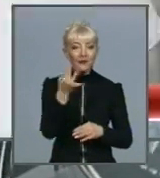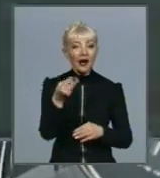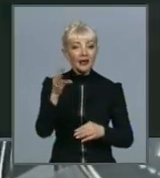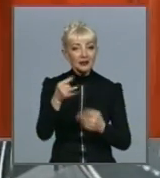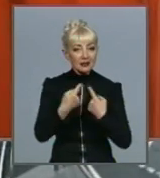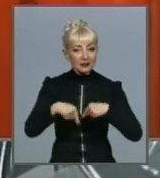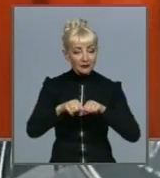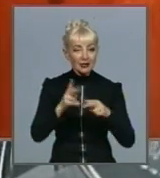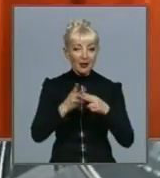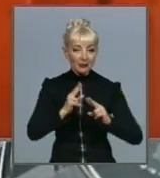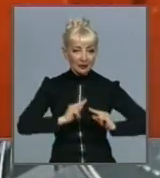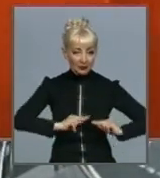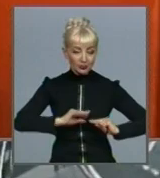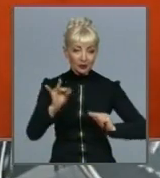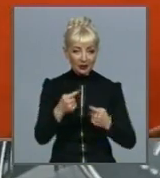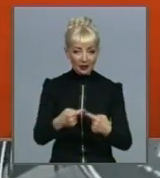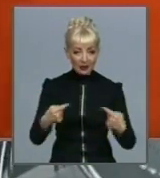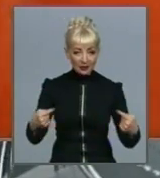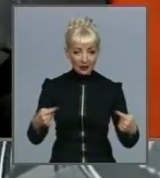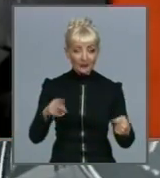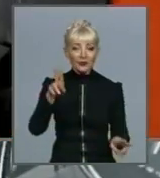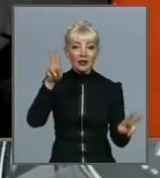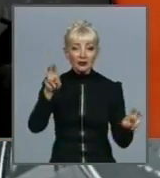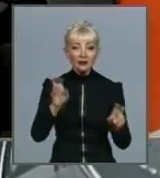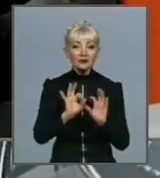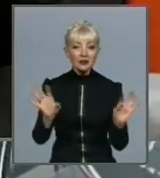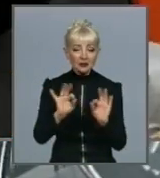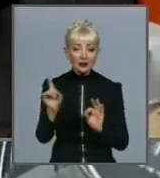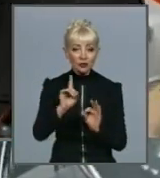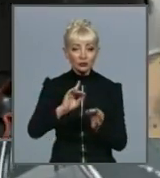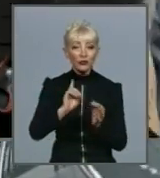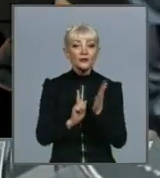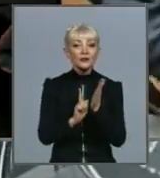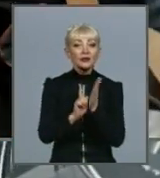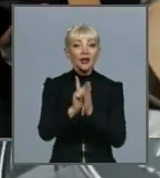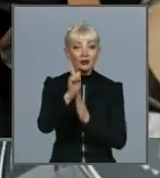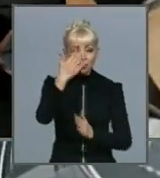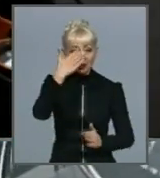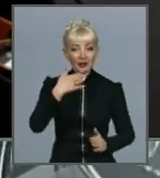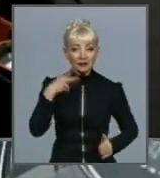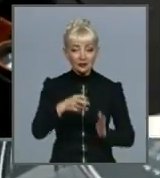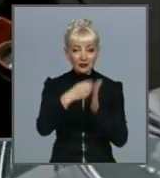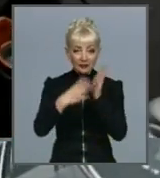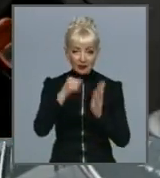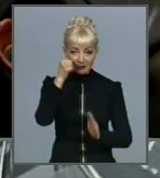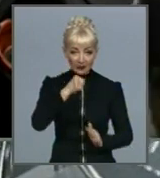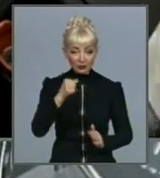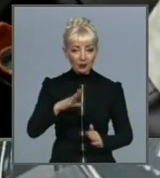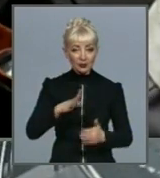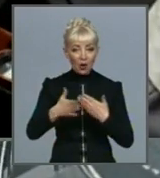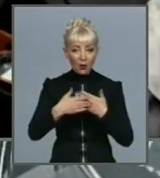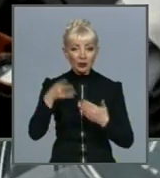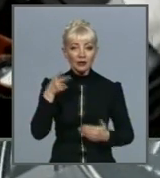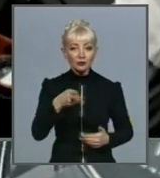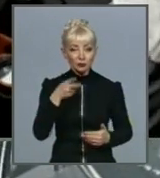далі. У відомстві розповіли, що станом на початок літа 2019 року було вже близько двох тисяч компаній, що